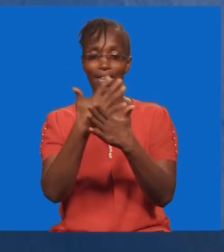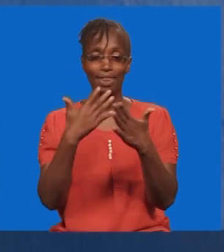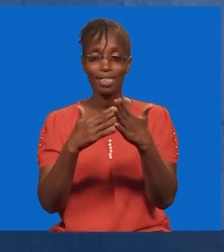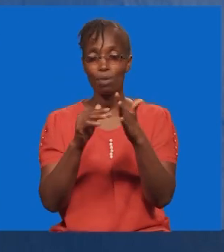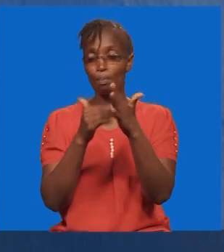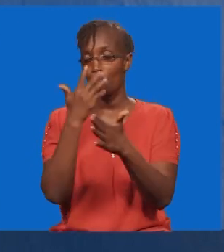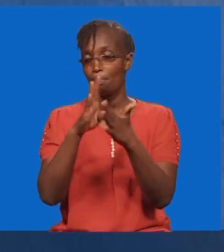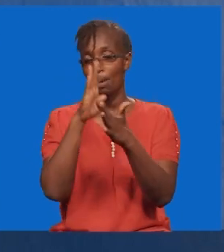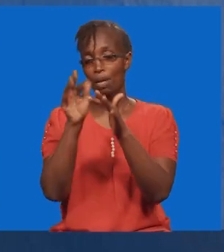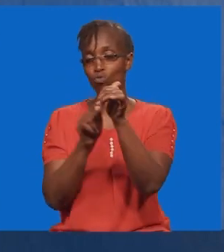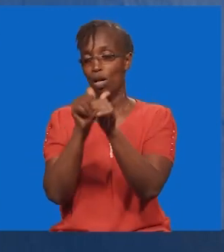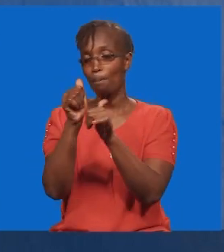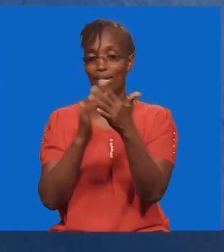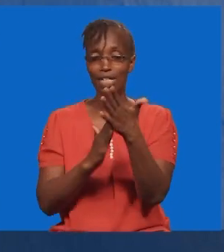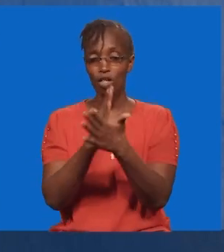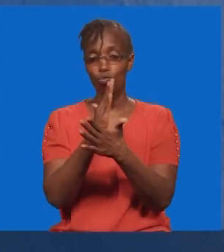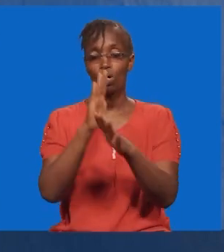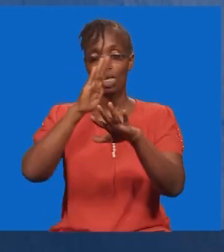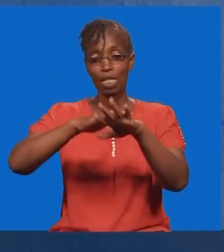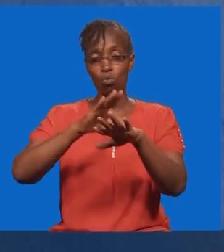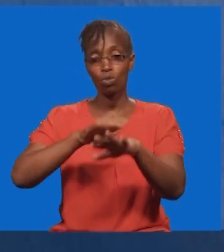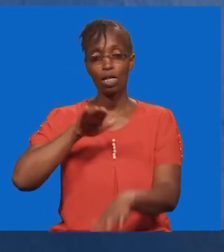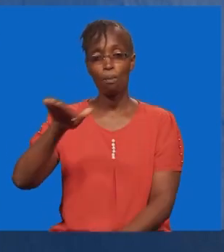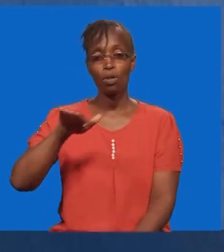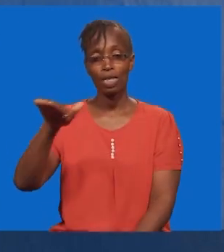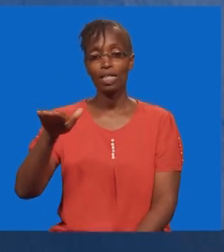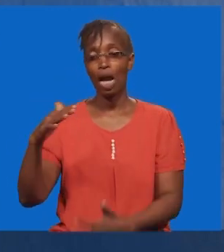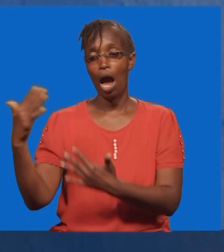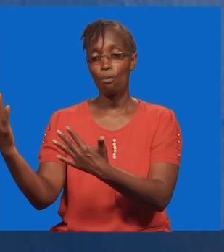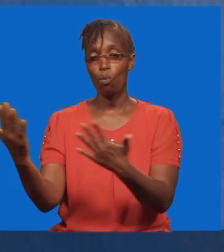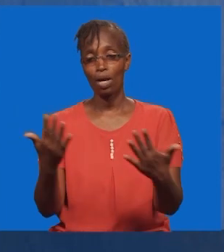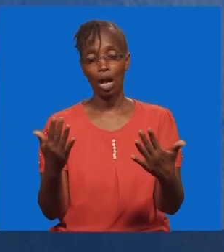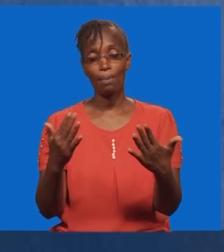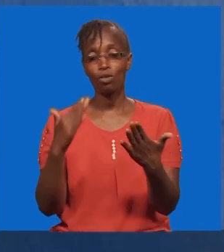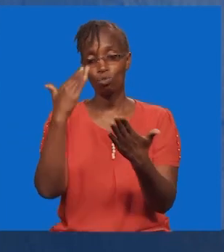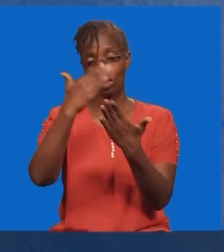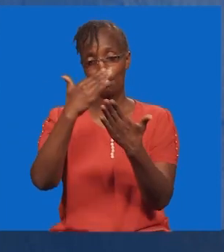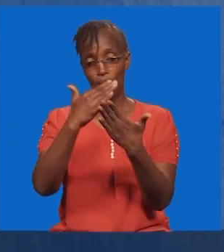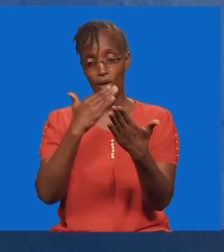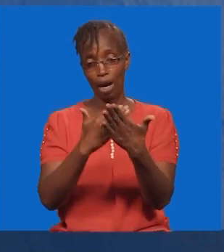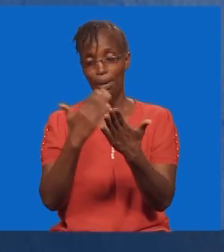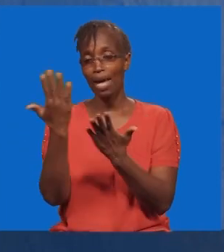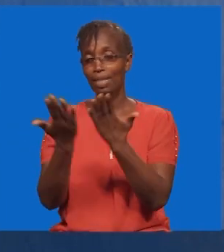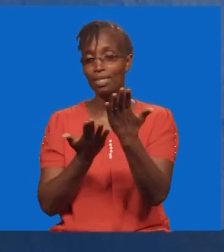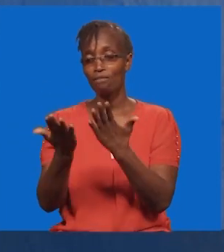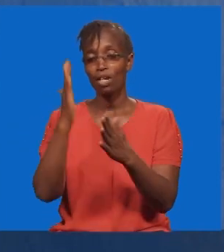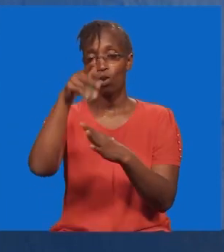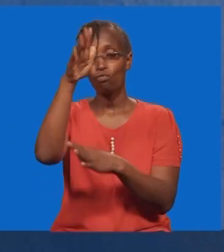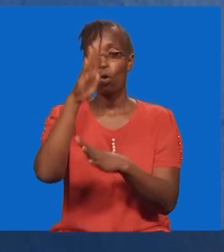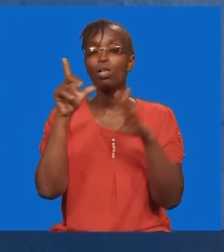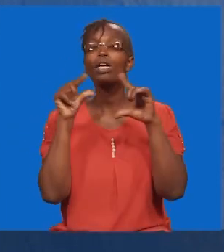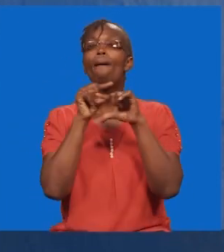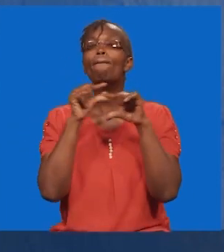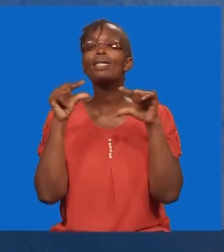unaeza kuwa unayapitia. Niasubui njema ambayo ninaukaribishe katika kipindi ita manyunyu ya mbaraka. Ili